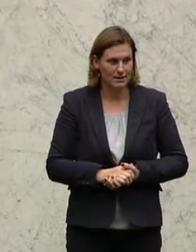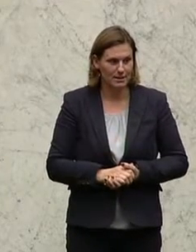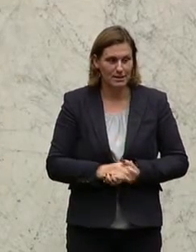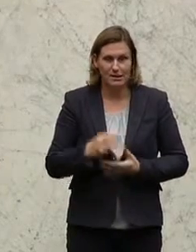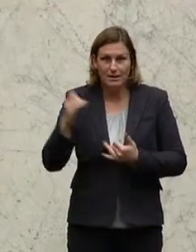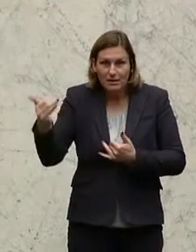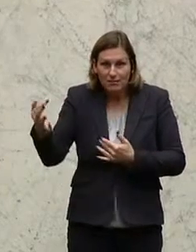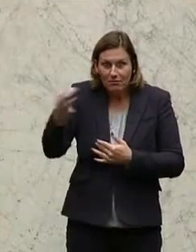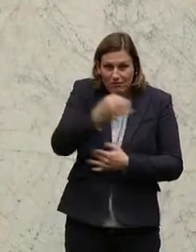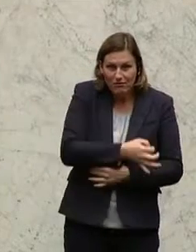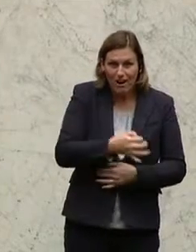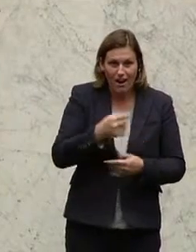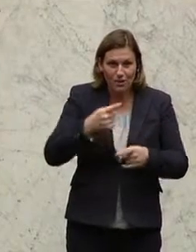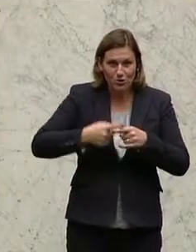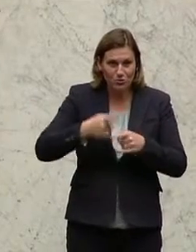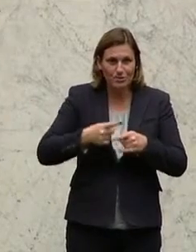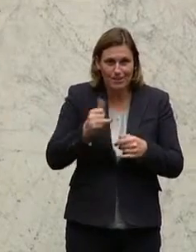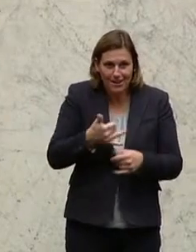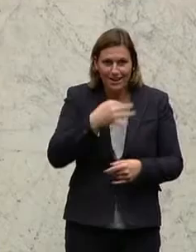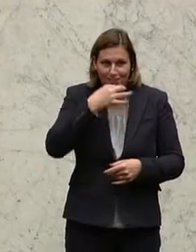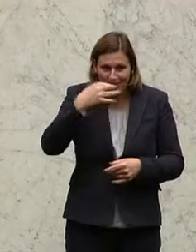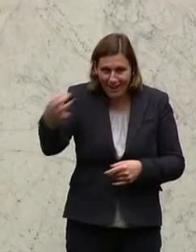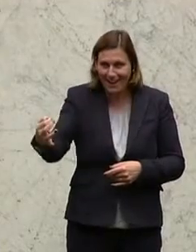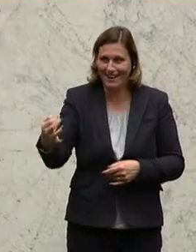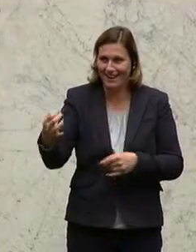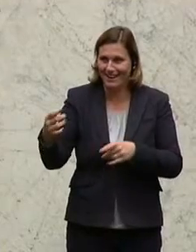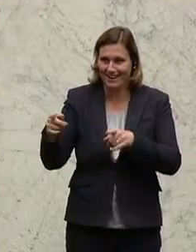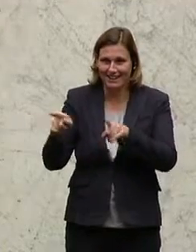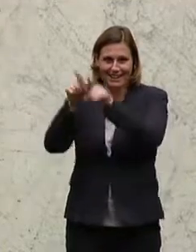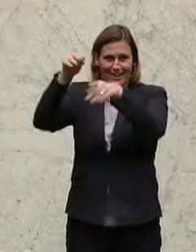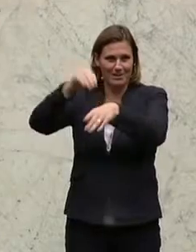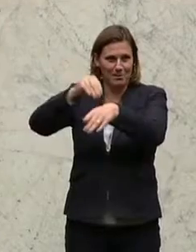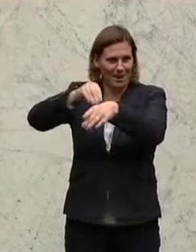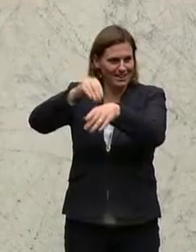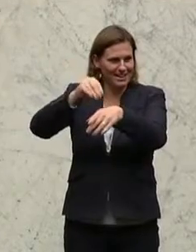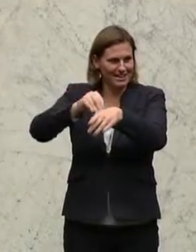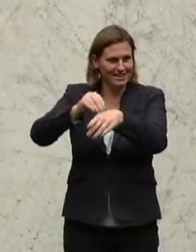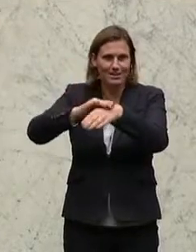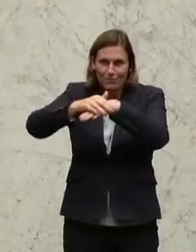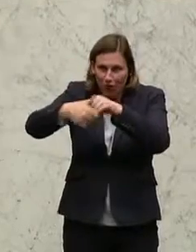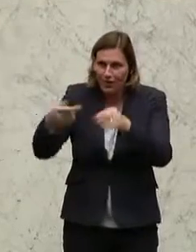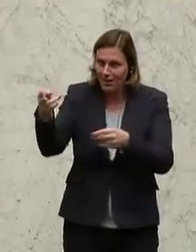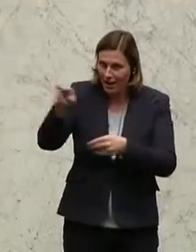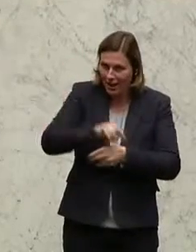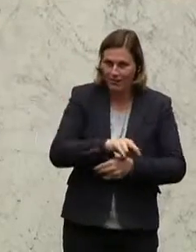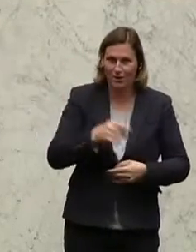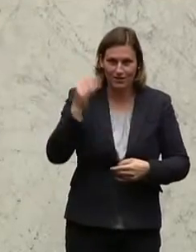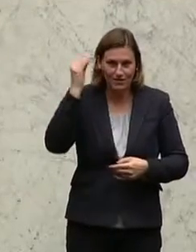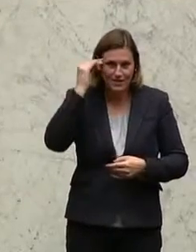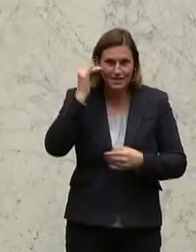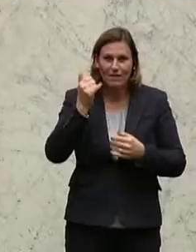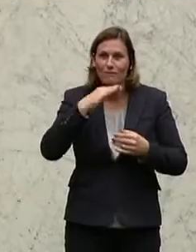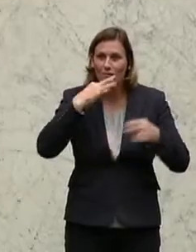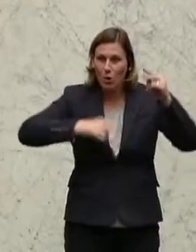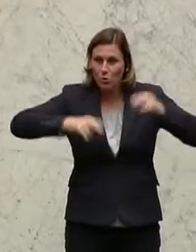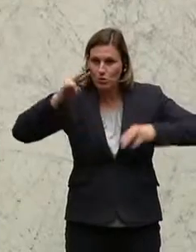Ja, sicher. Ich habe eine Frage gestellt, er hat sich sofort zu Wort gemeldet und er wird auch schon freundlich, seine Antwort zu wissen, wie groß ist